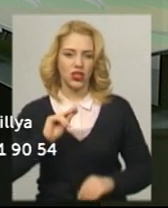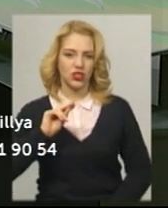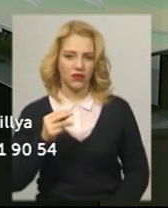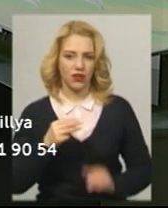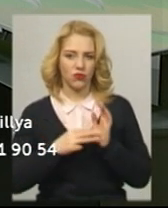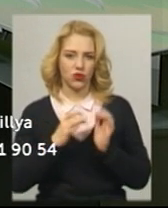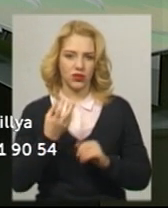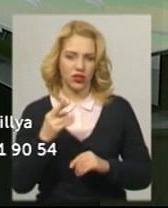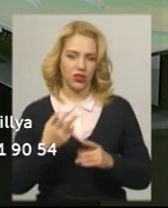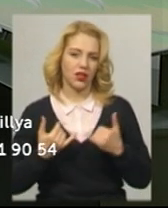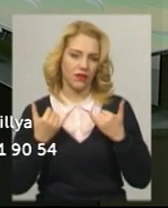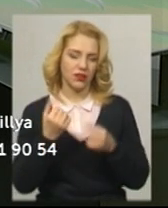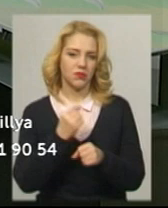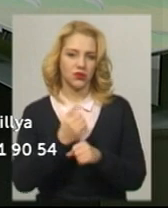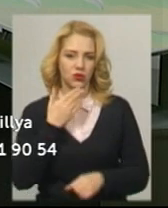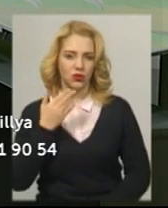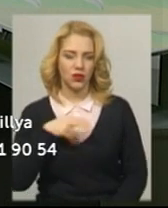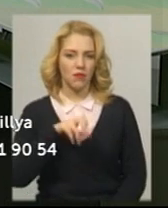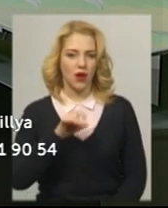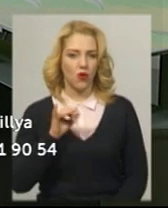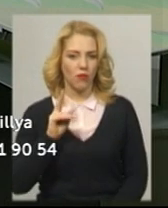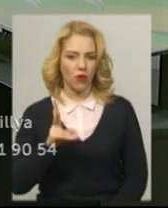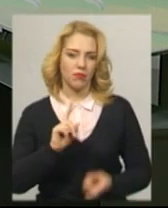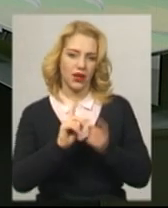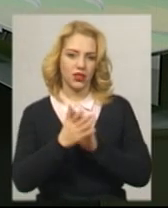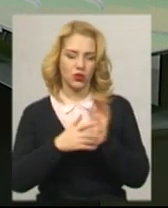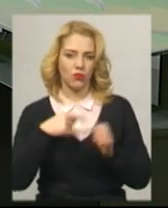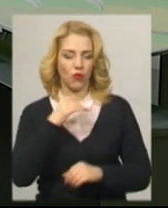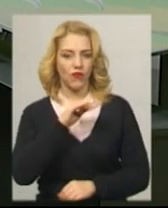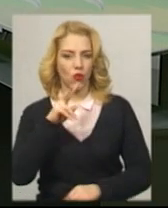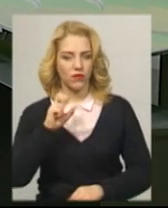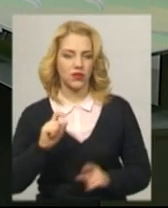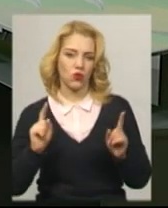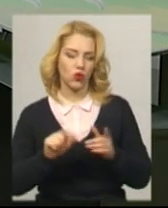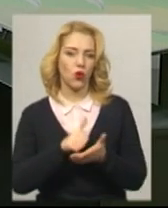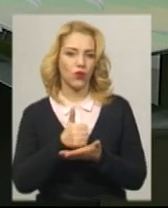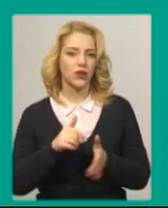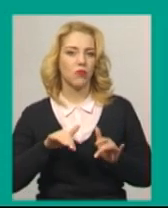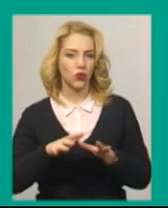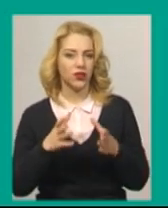В студії ведуча Світлана Поробук та диктор жестової мови Оксана Фіновська. Коротко про головні події дня.